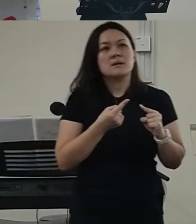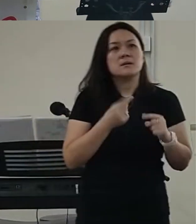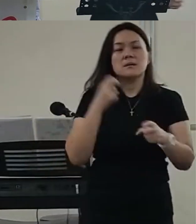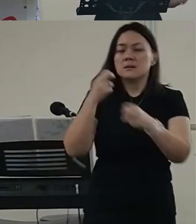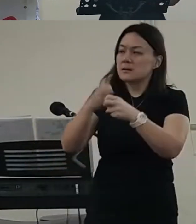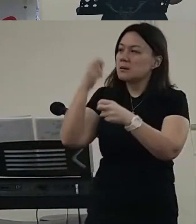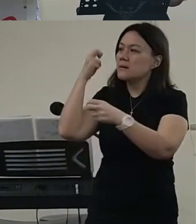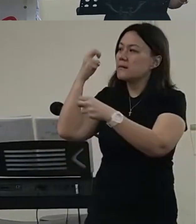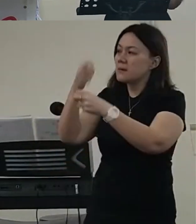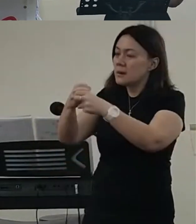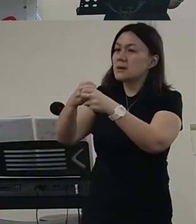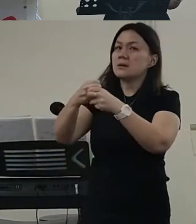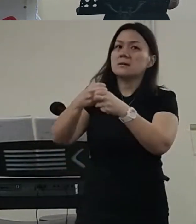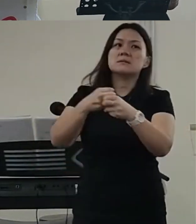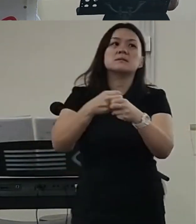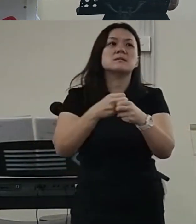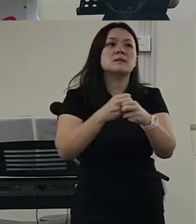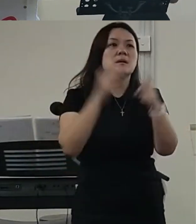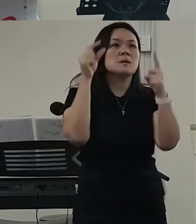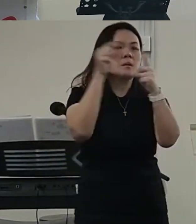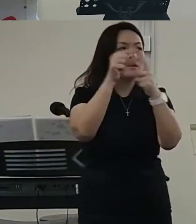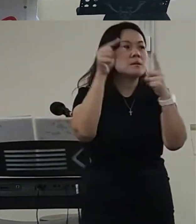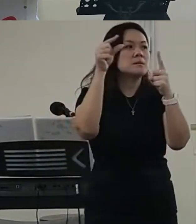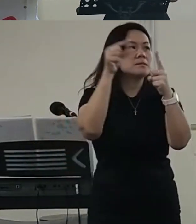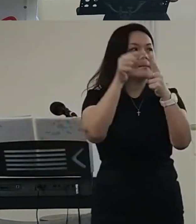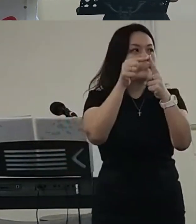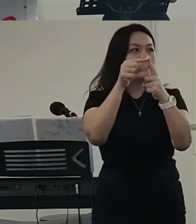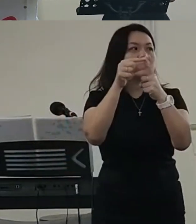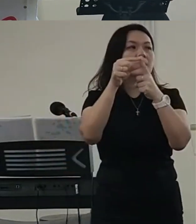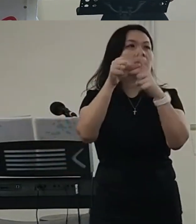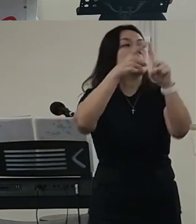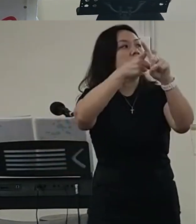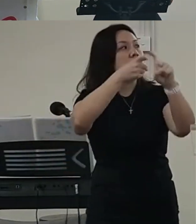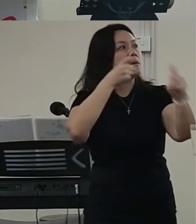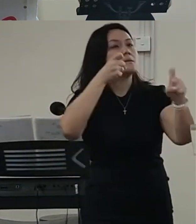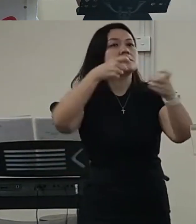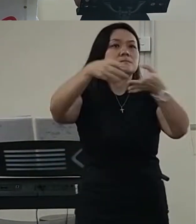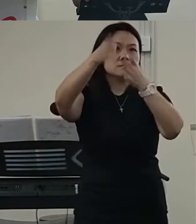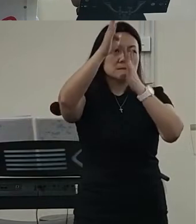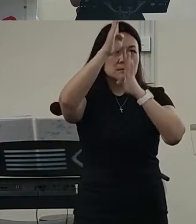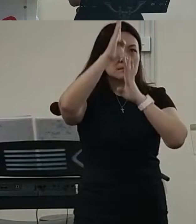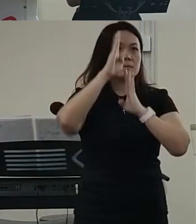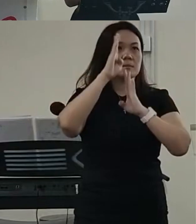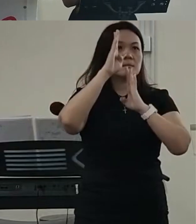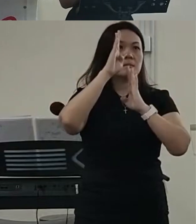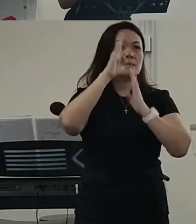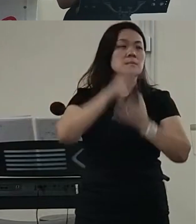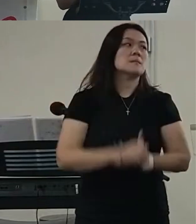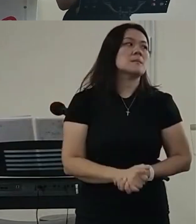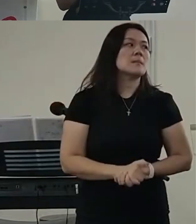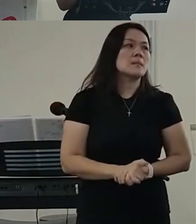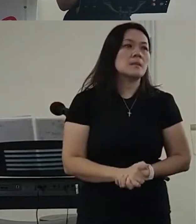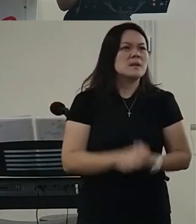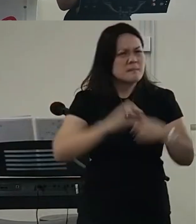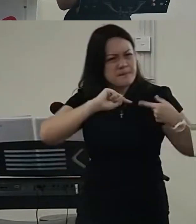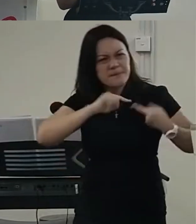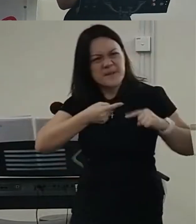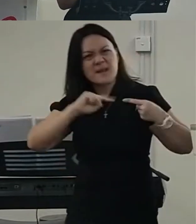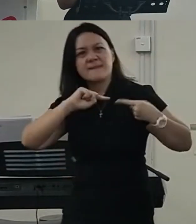为什么我们要说好像很痛一样呢因为这是很难我们要很难说阿们的这是非常疼